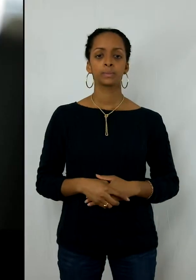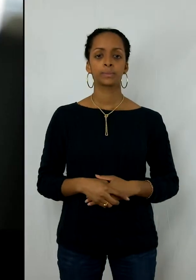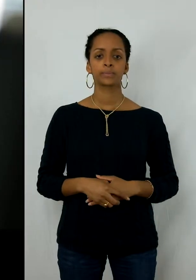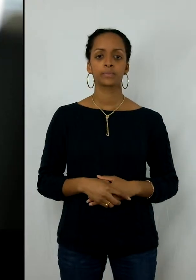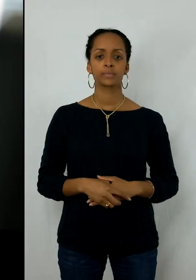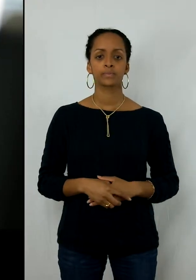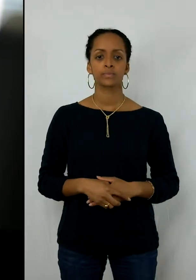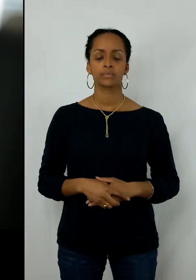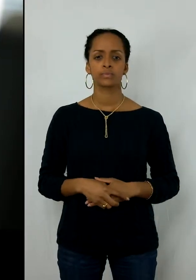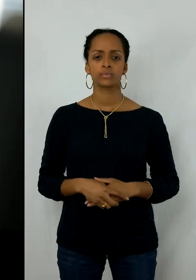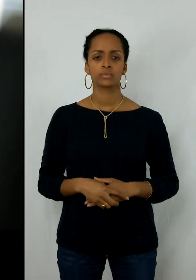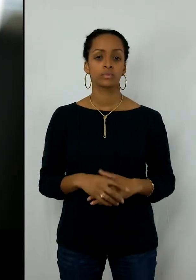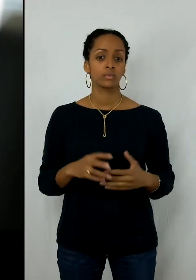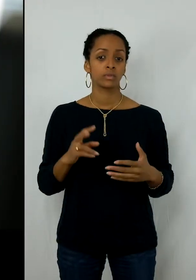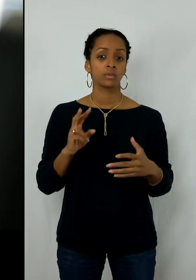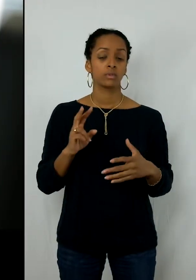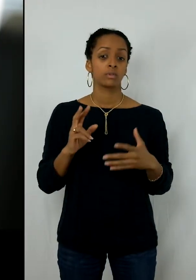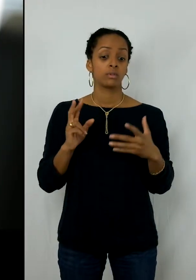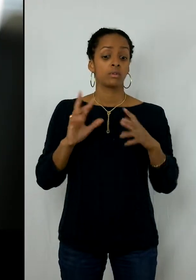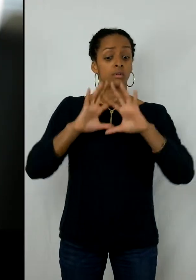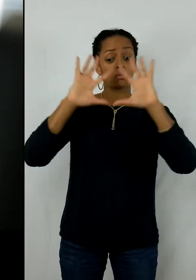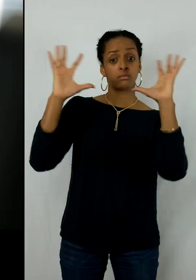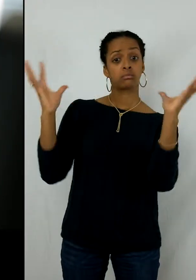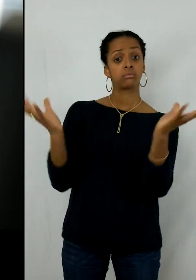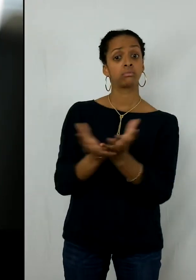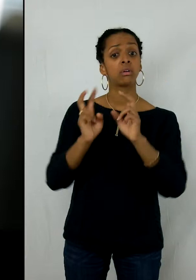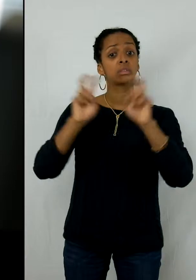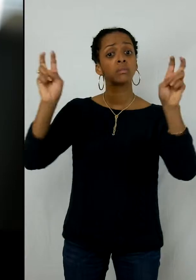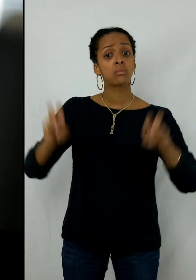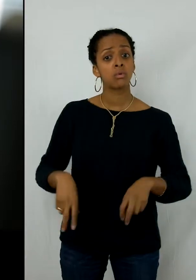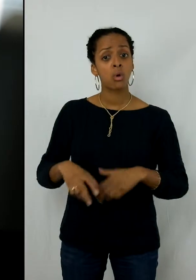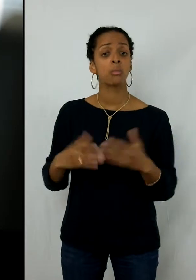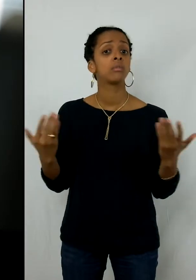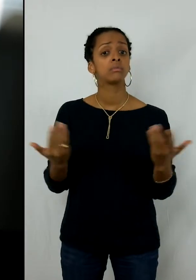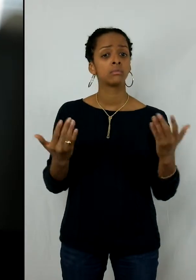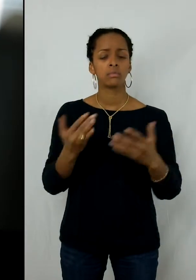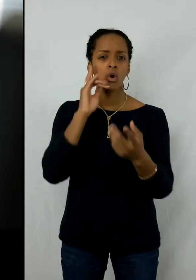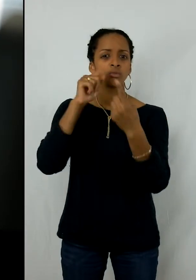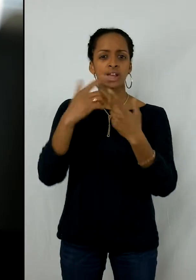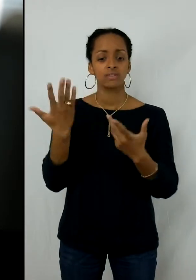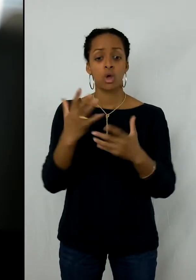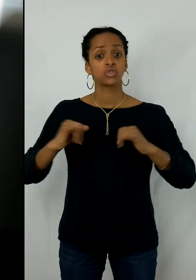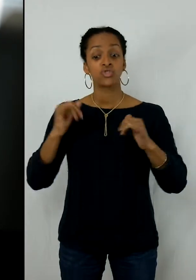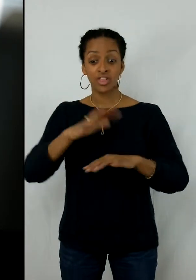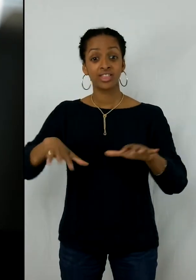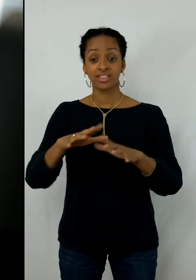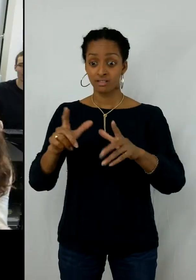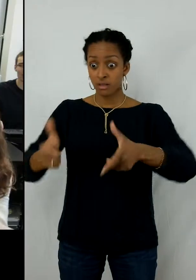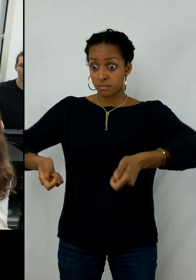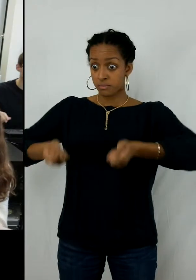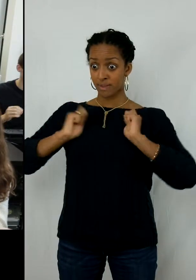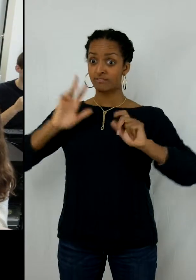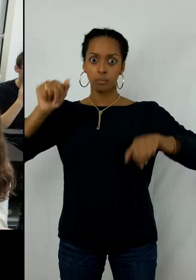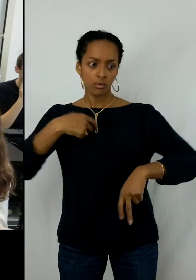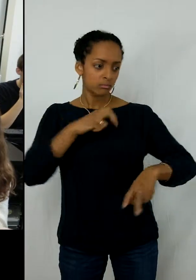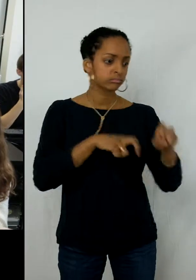Donc je pense que permet aussi de... Ces diplômes, ils sont faits pour que les jeunes s'intègrent directement dans l'entreprise derrière. C'est